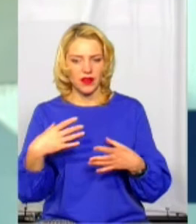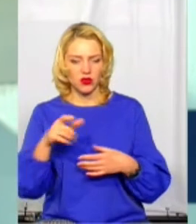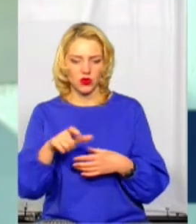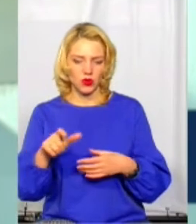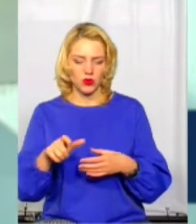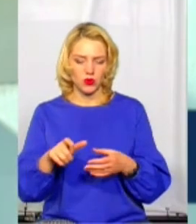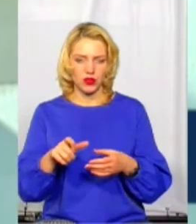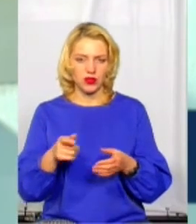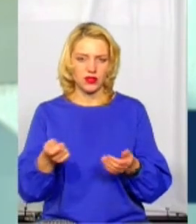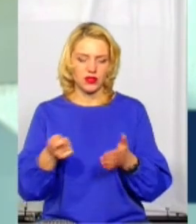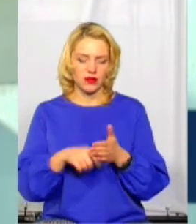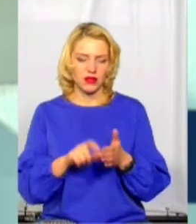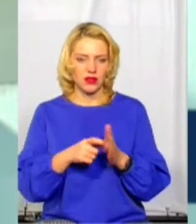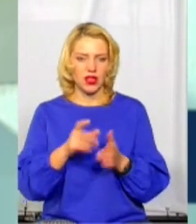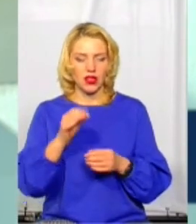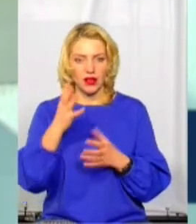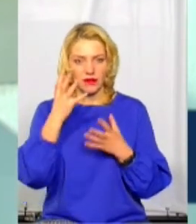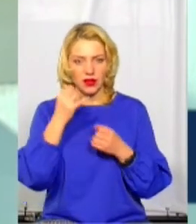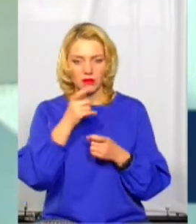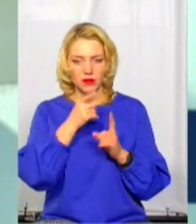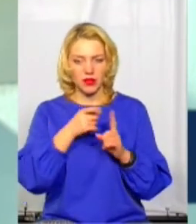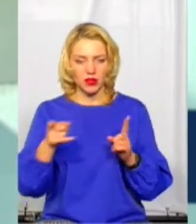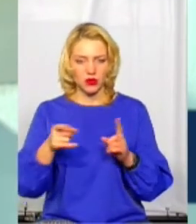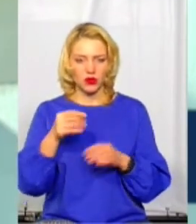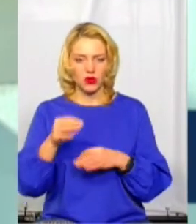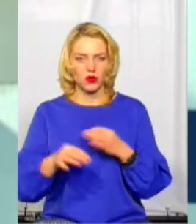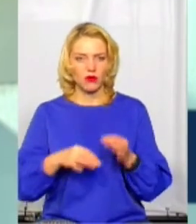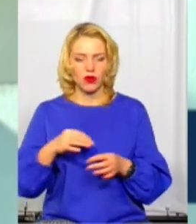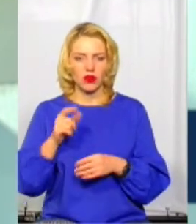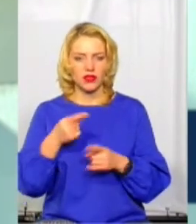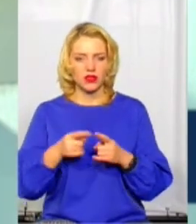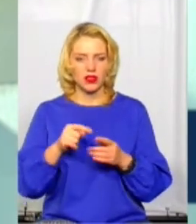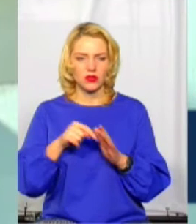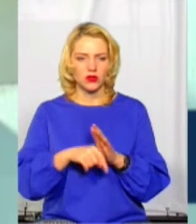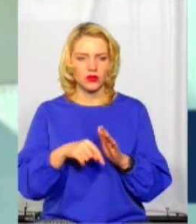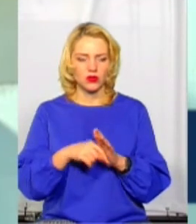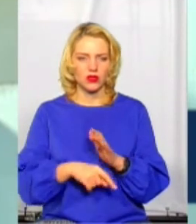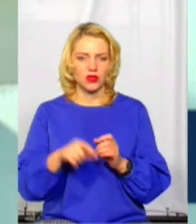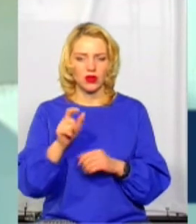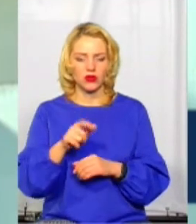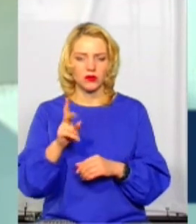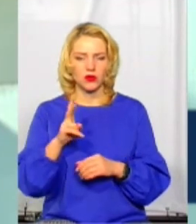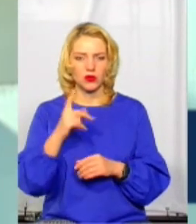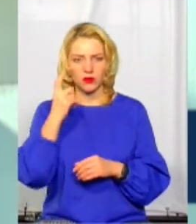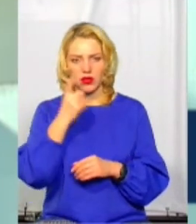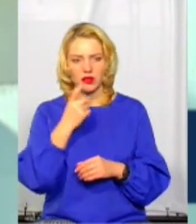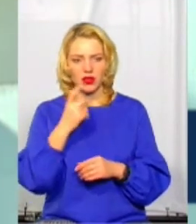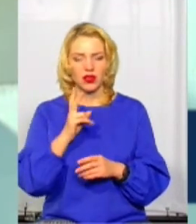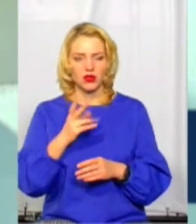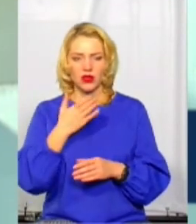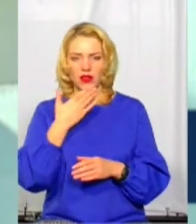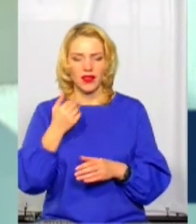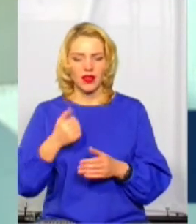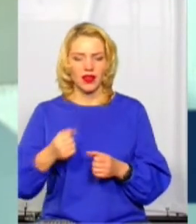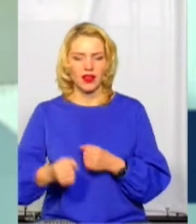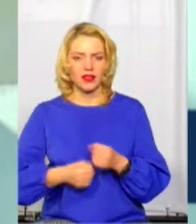знаходяться вдома. І в темний період доби це стосується осіб, які знаходяться з ознаками алкогольного сп'яніння, десь не їдуть,